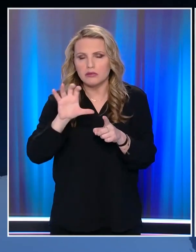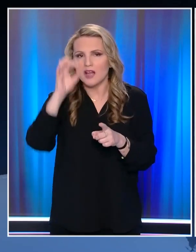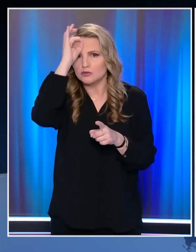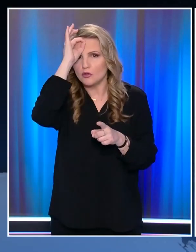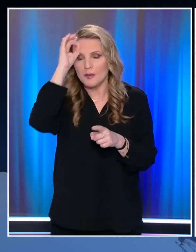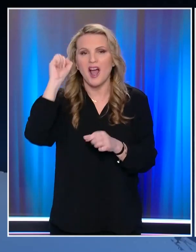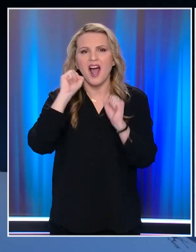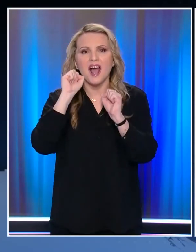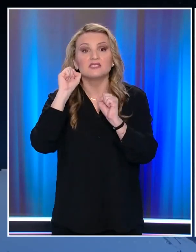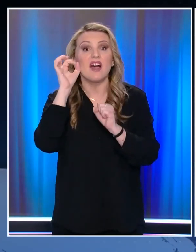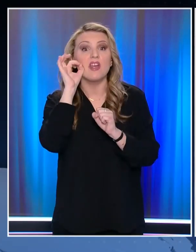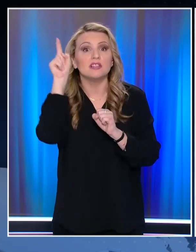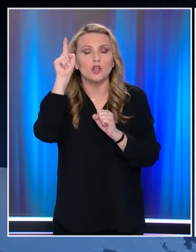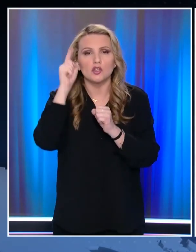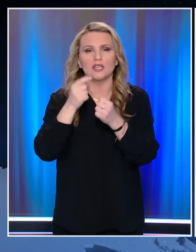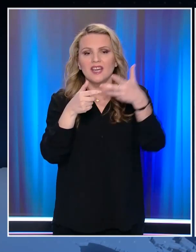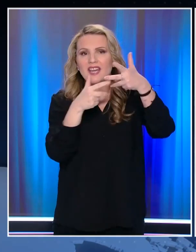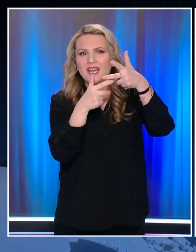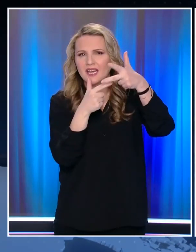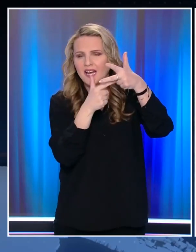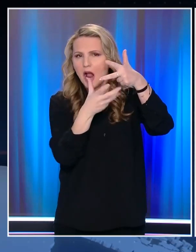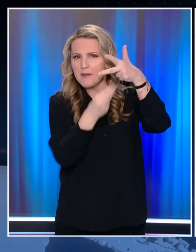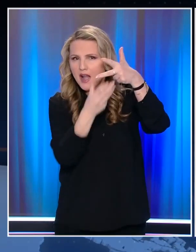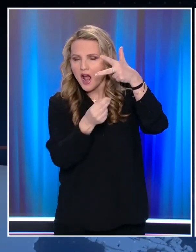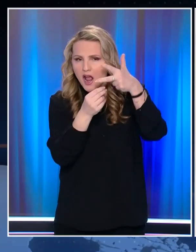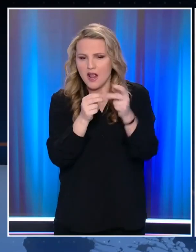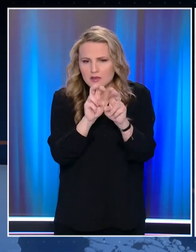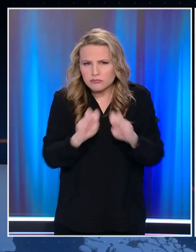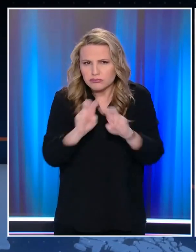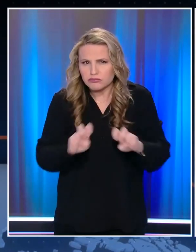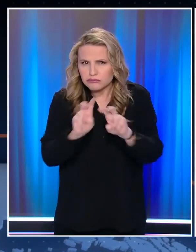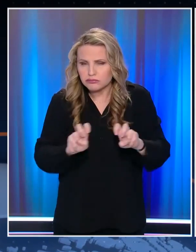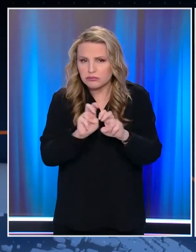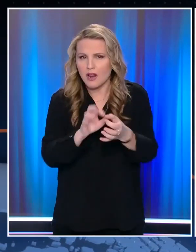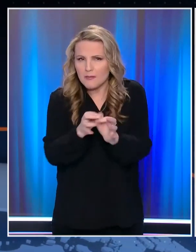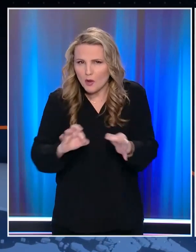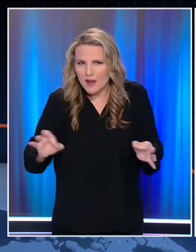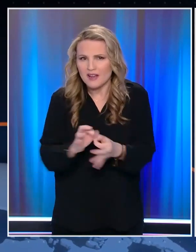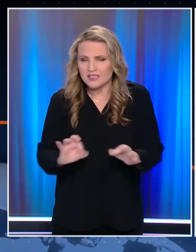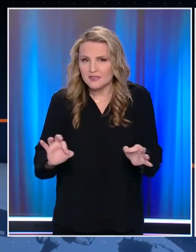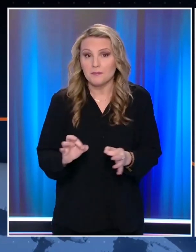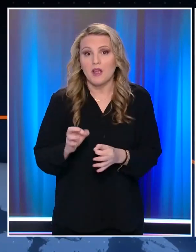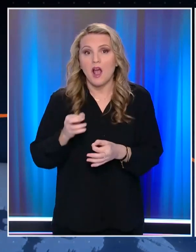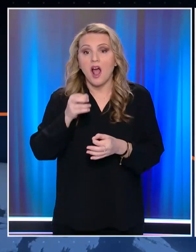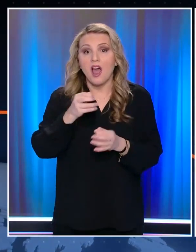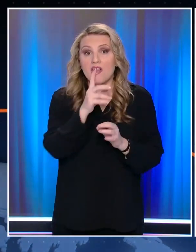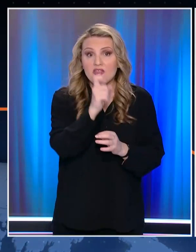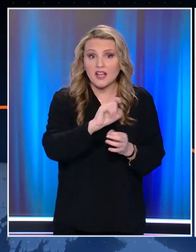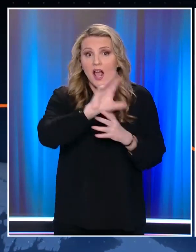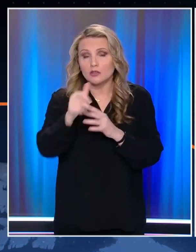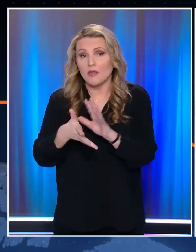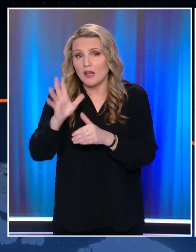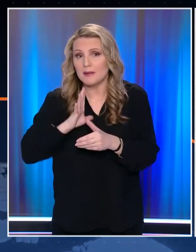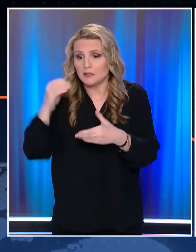Στης ασφάλειας Θεσσαλονίκης αναλύουν καρέ καρέ το οπτικό υλικό από κάμερες της περιοχής Εκτιμούν ότι οι δράστες ήταν από 10 μέχρι